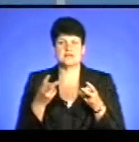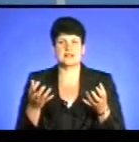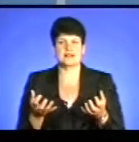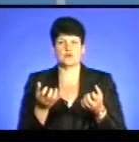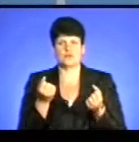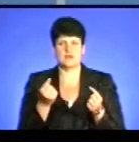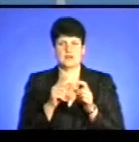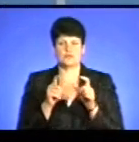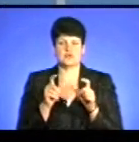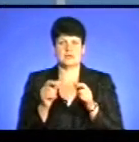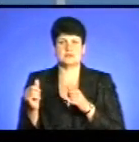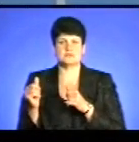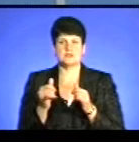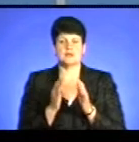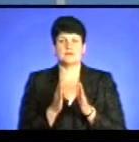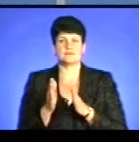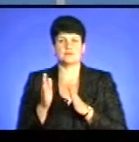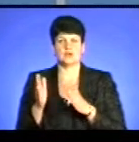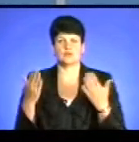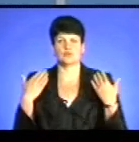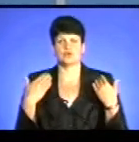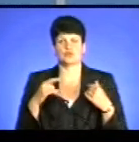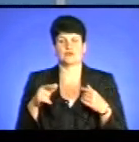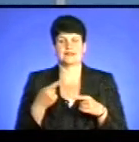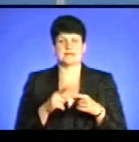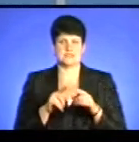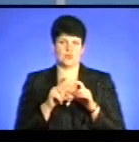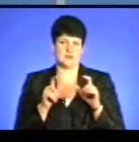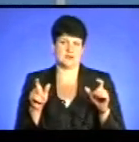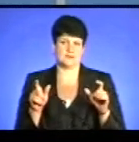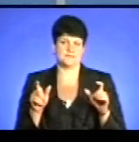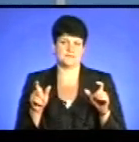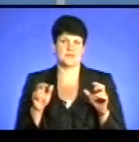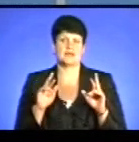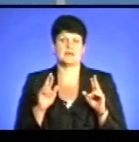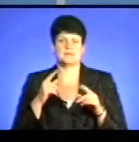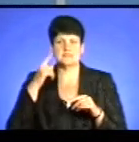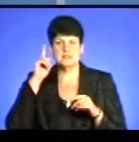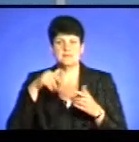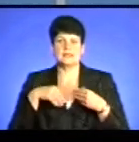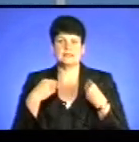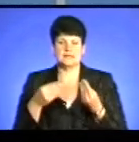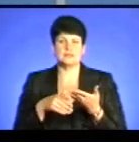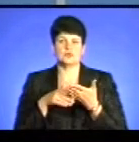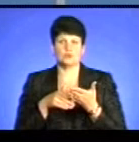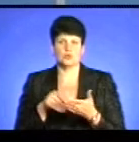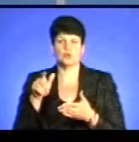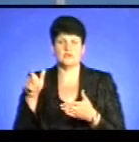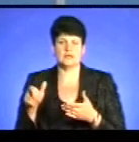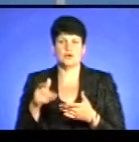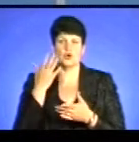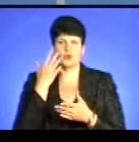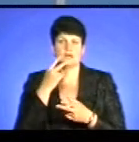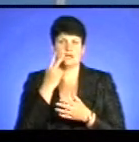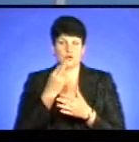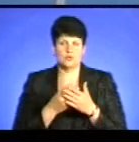постами, які би забезпечували безпеку відпочинку людей на цих об'єктах. Як ми знаємо, надати допомогу при людині при утопленні